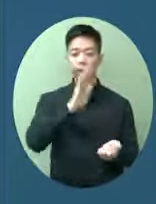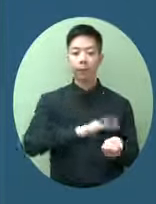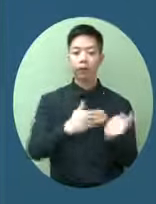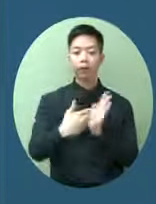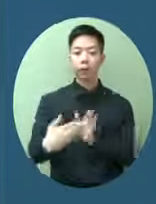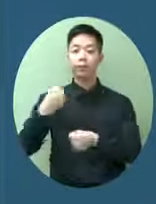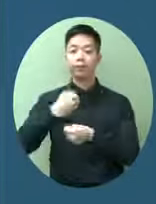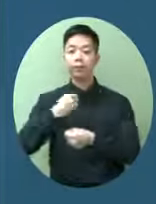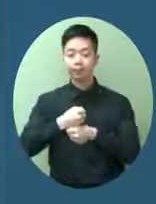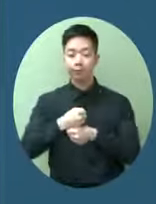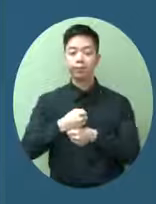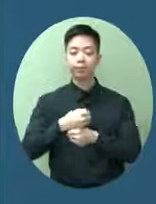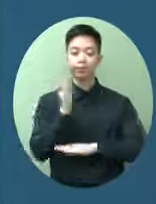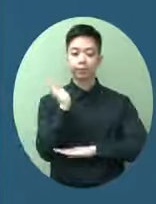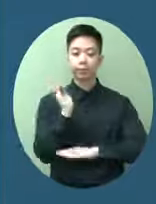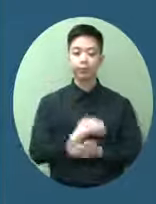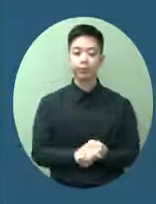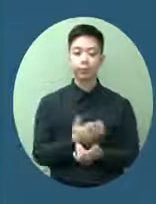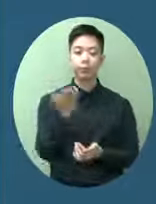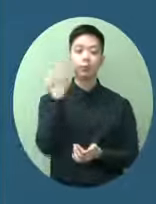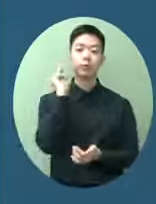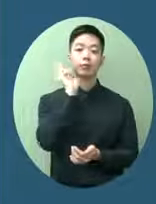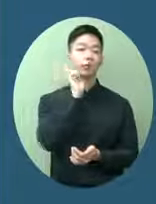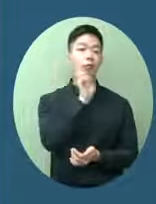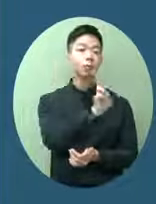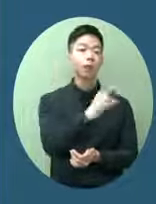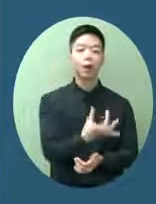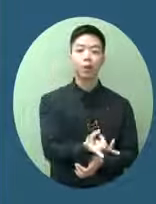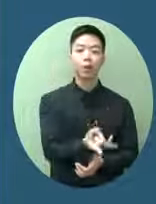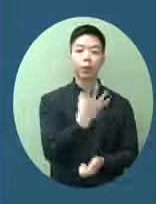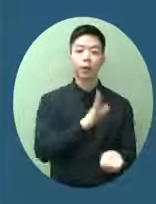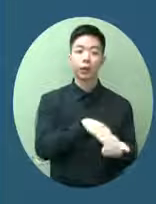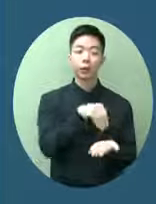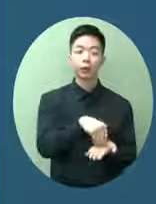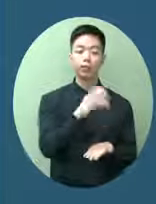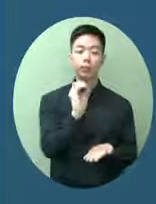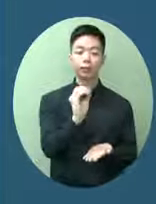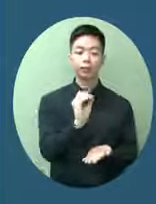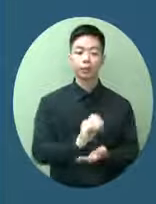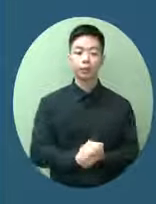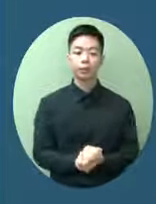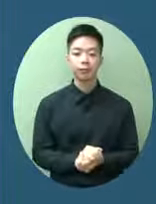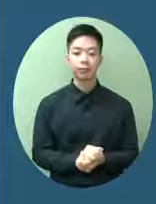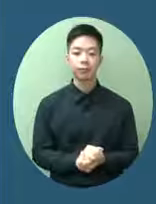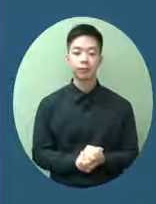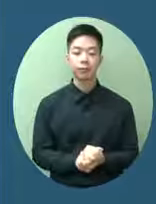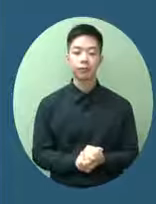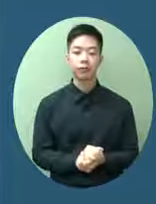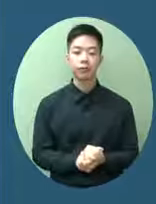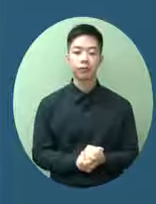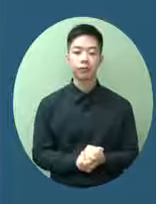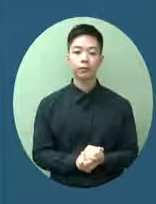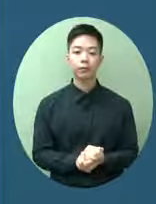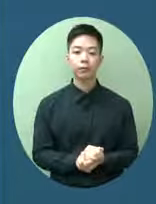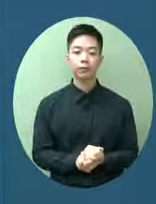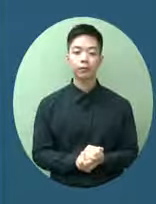工作過去兩個星期本地個案是清零的我們最後一宗本